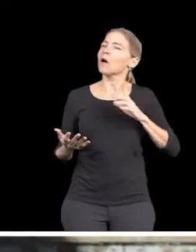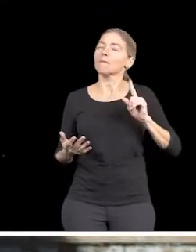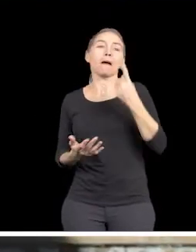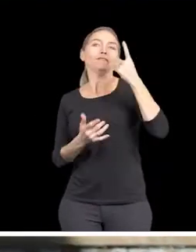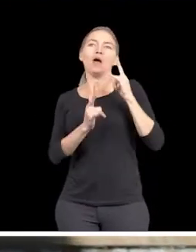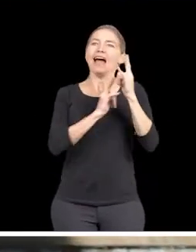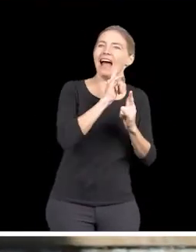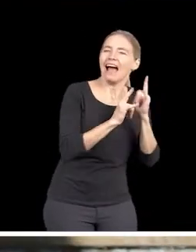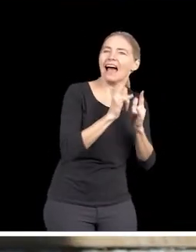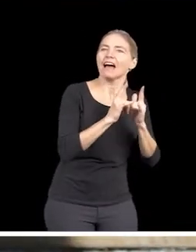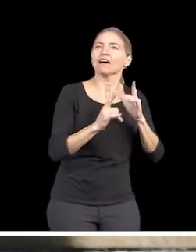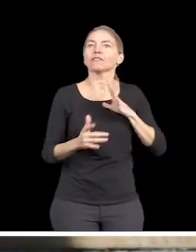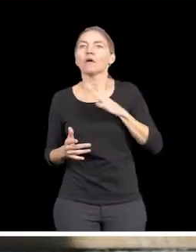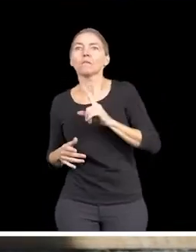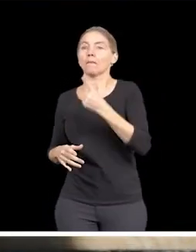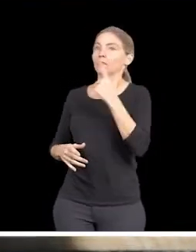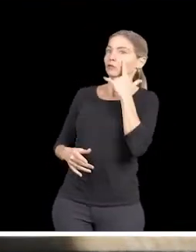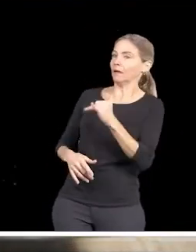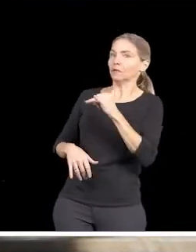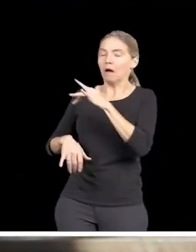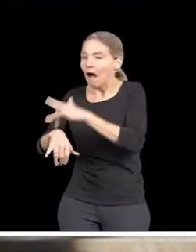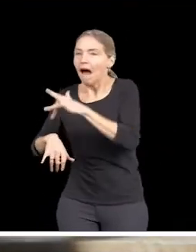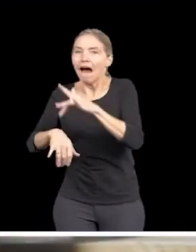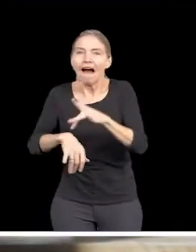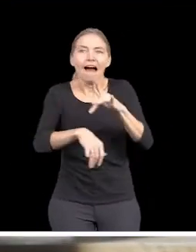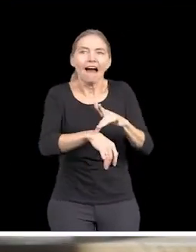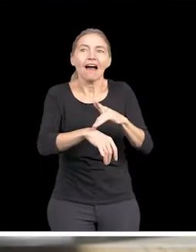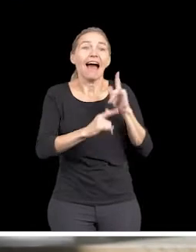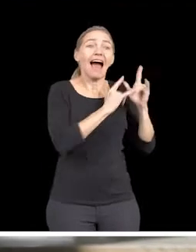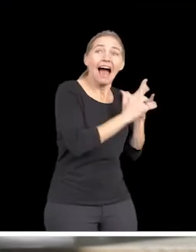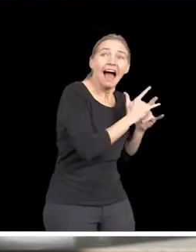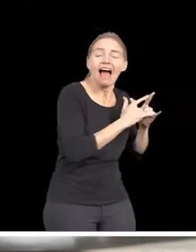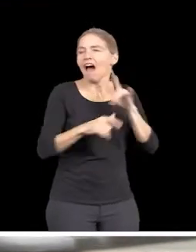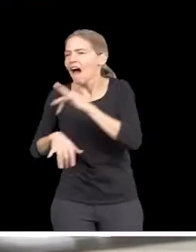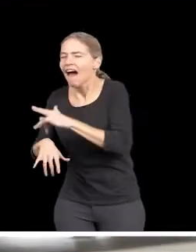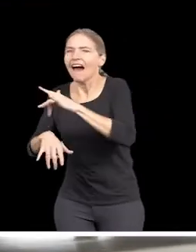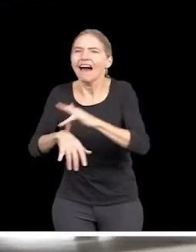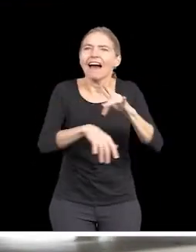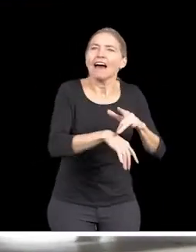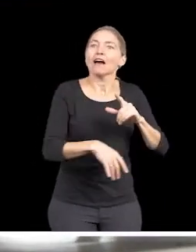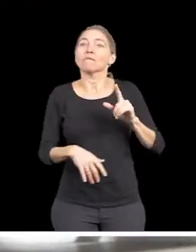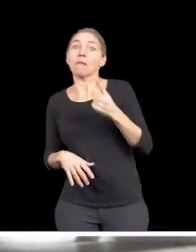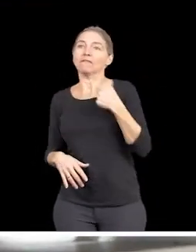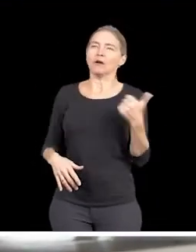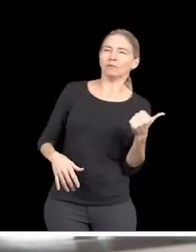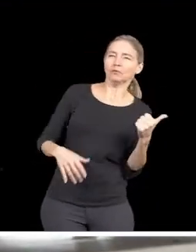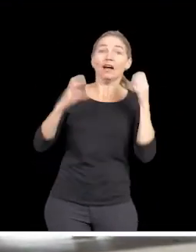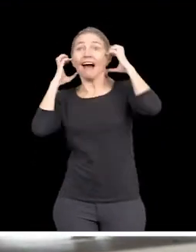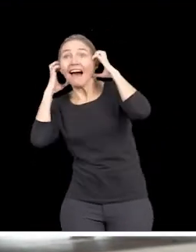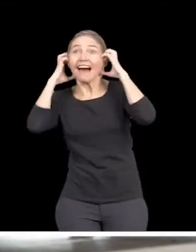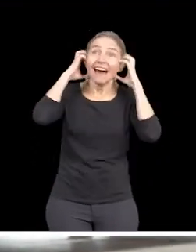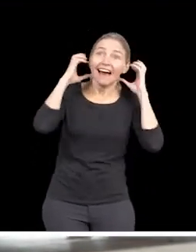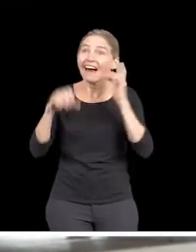premières tout court. Donc il y des premières et des romances, la route avec le pouce levé, la musique. Et puis par